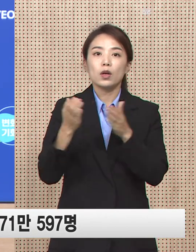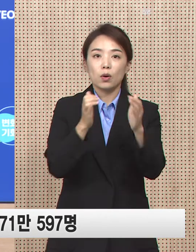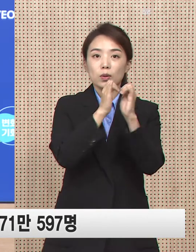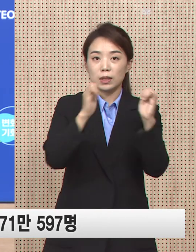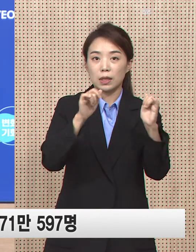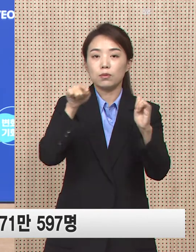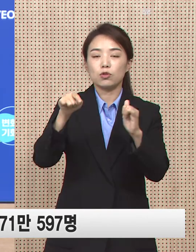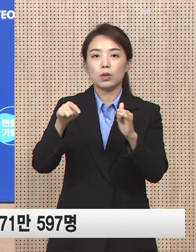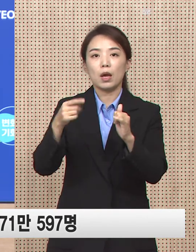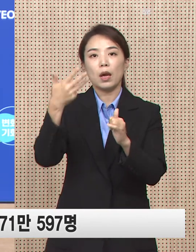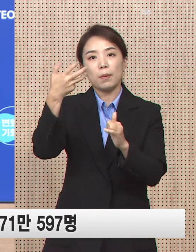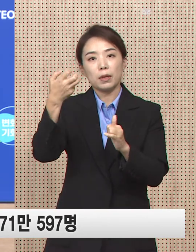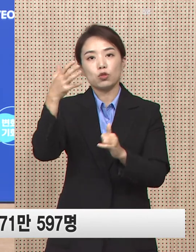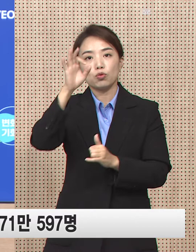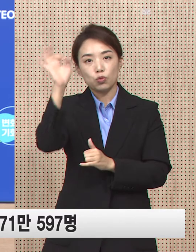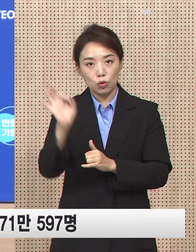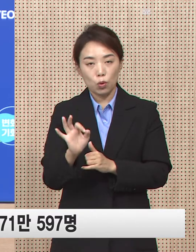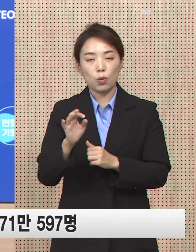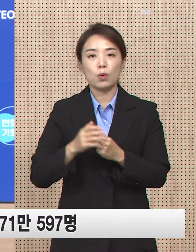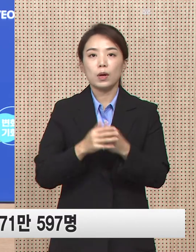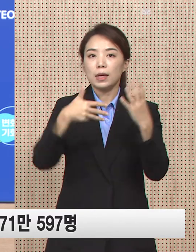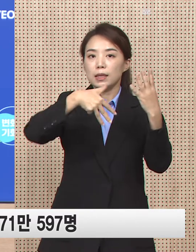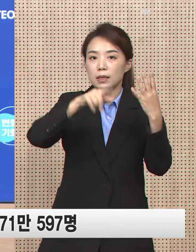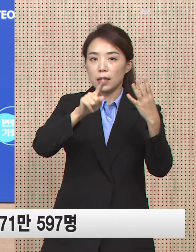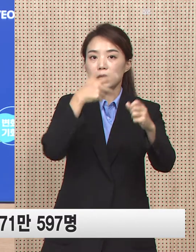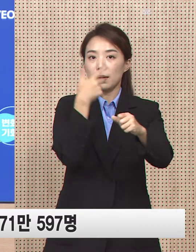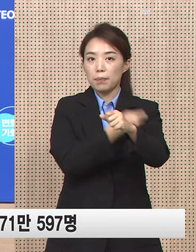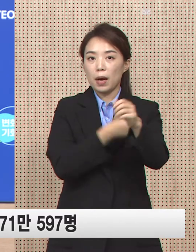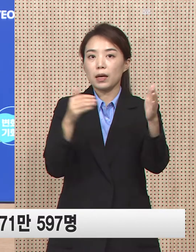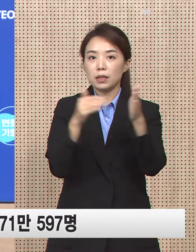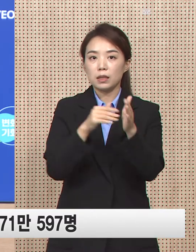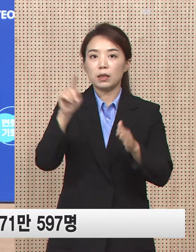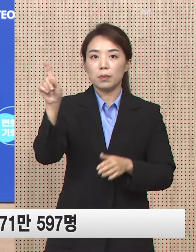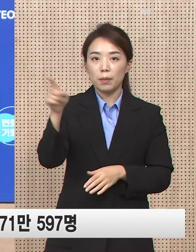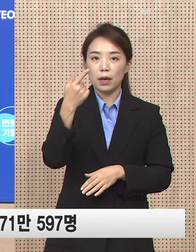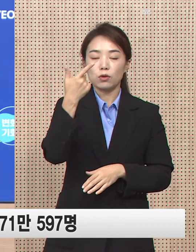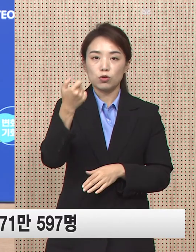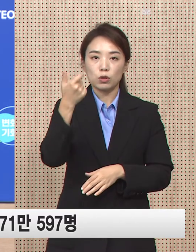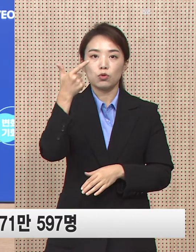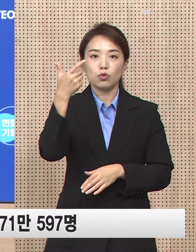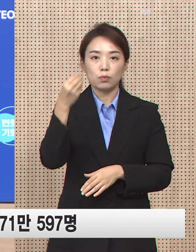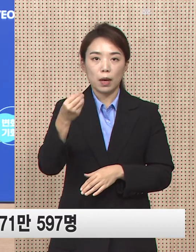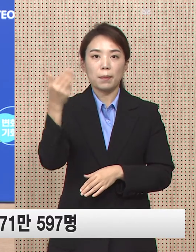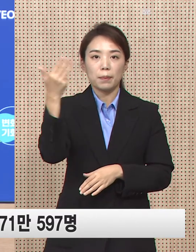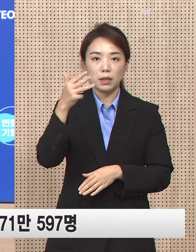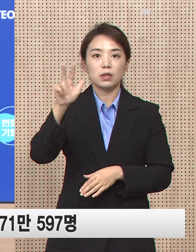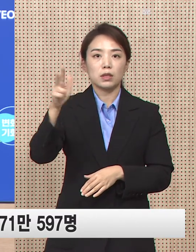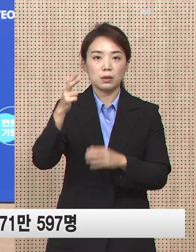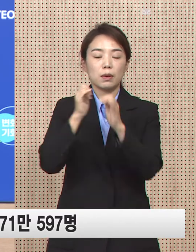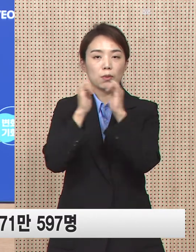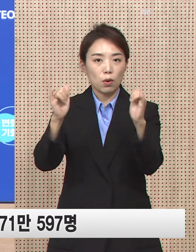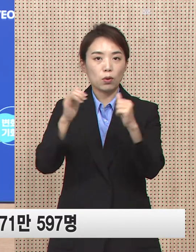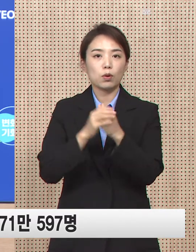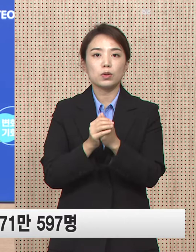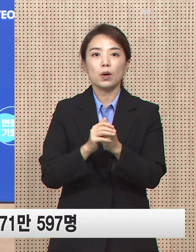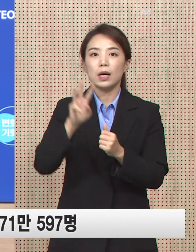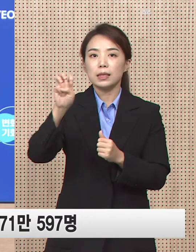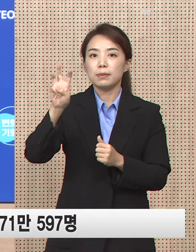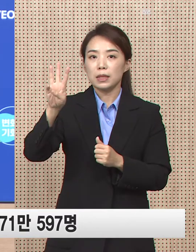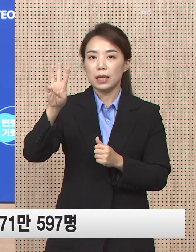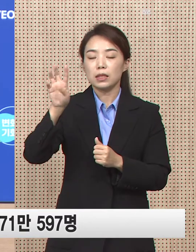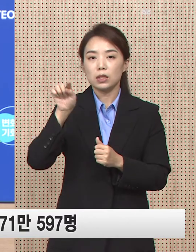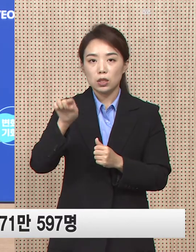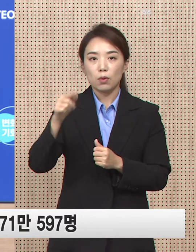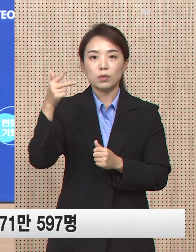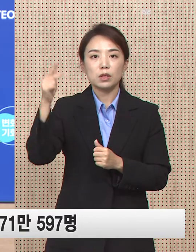해당합니다. 4차 접종자는 166만 1,870명으로 접종자 대상 대비 34.7